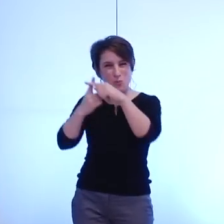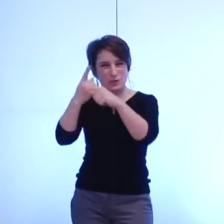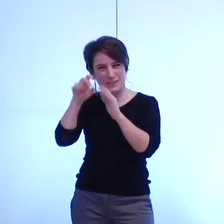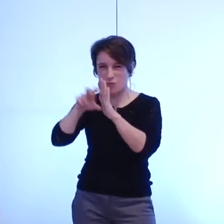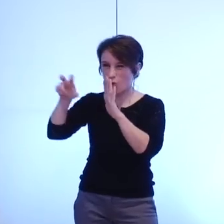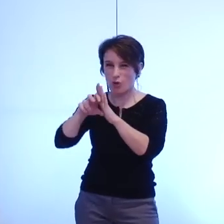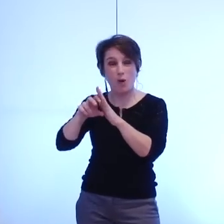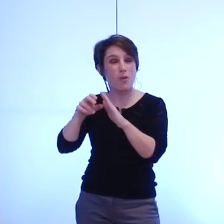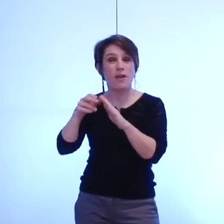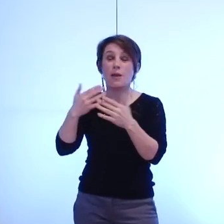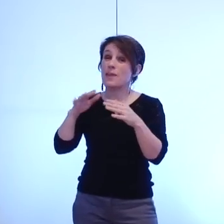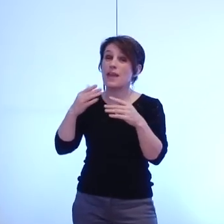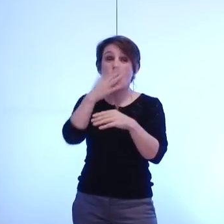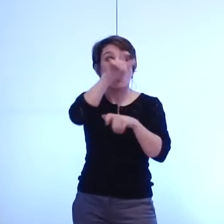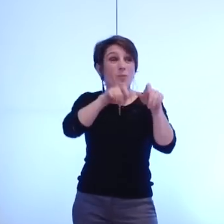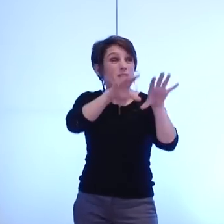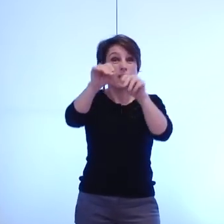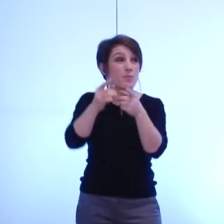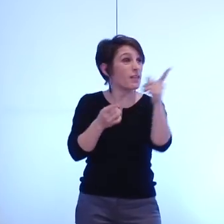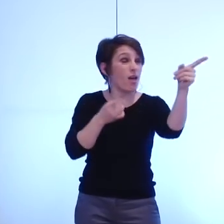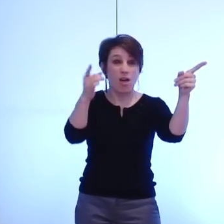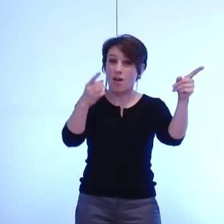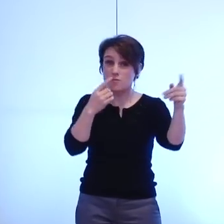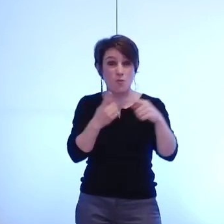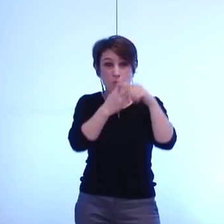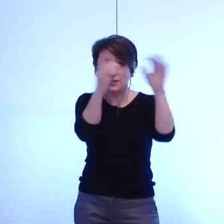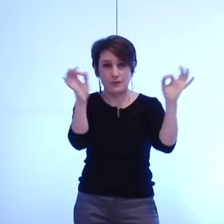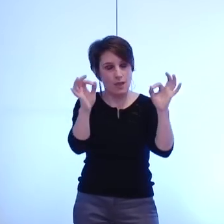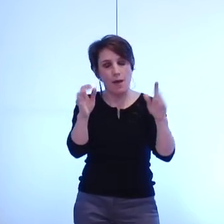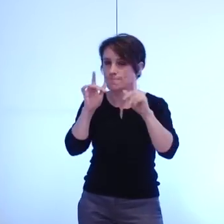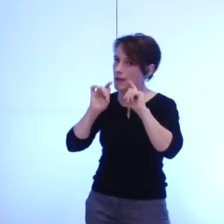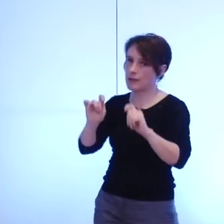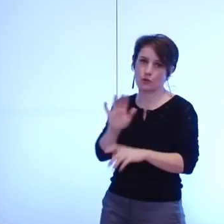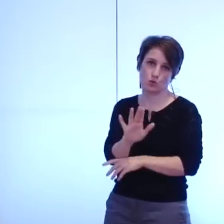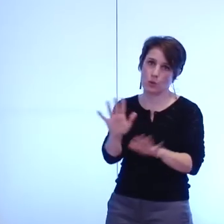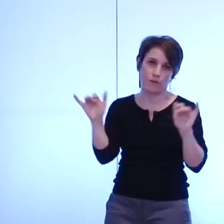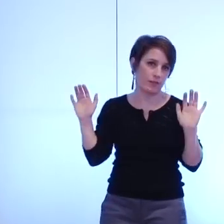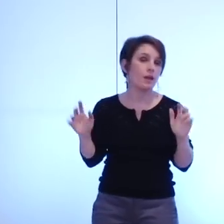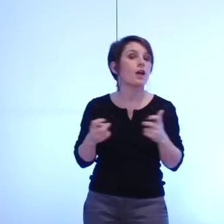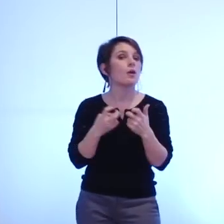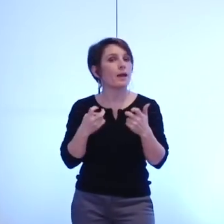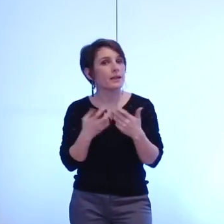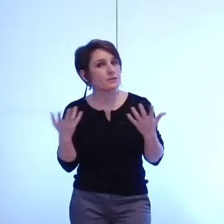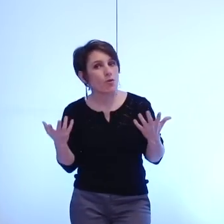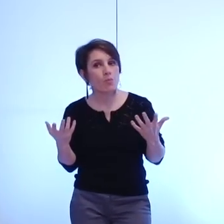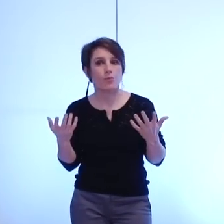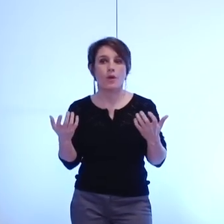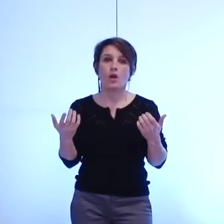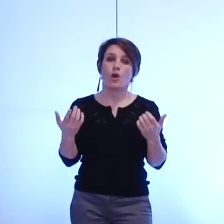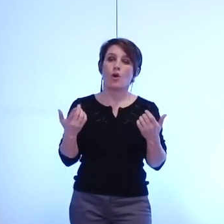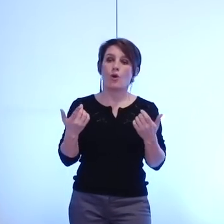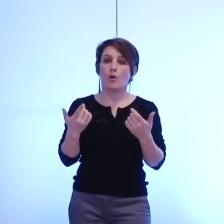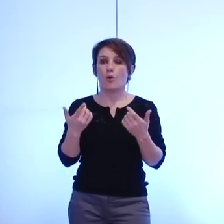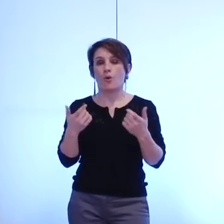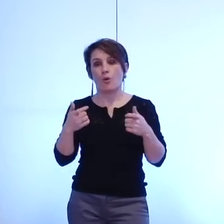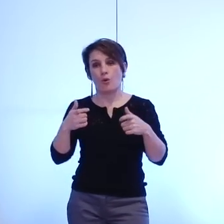ou moins bon en tout cas pour les autres je pense en particulier à la concentration d'un certain nombre d'équipements dans